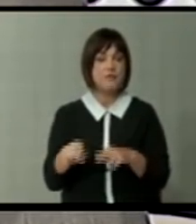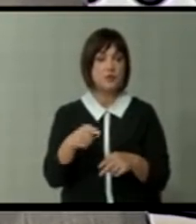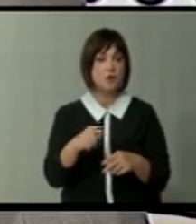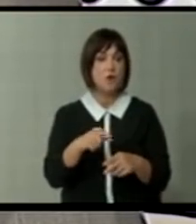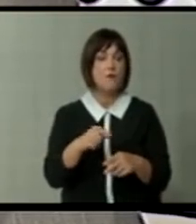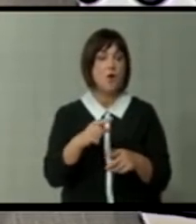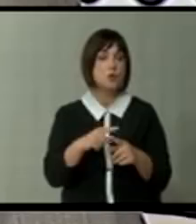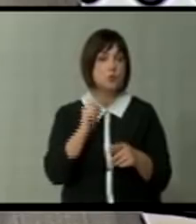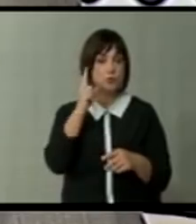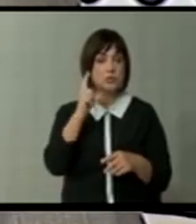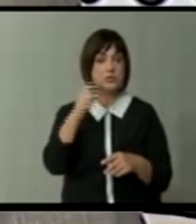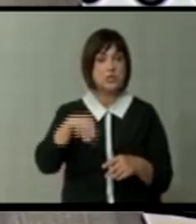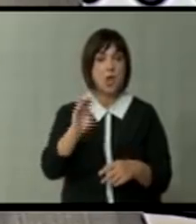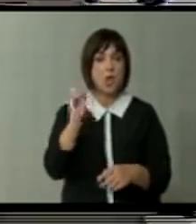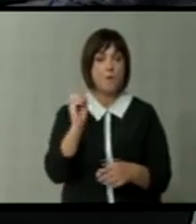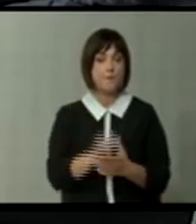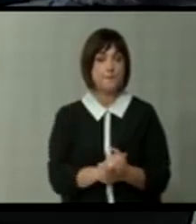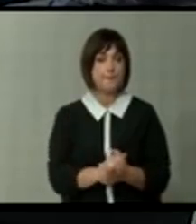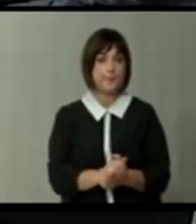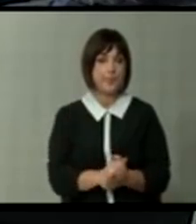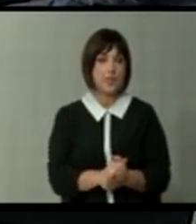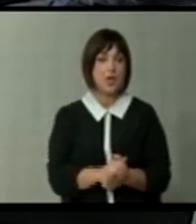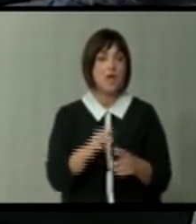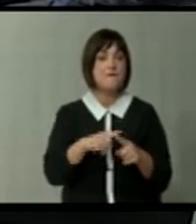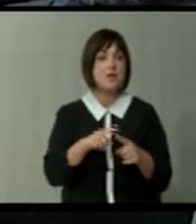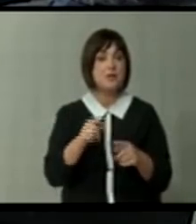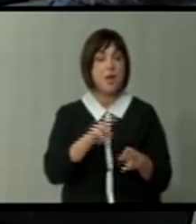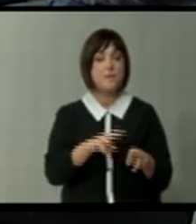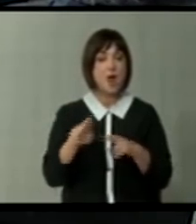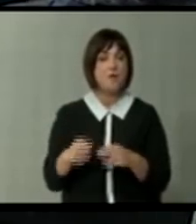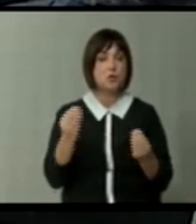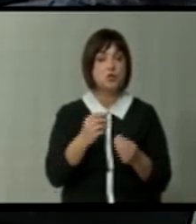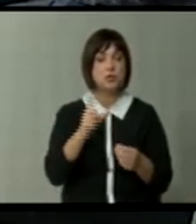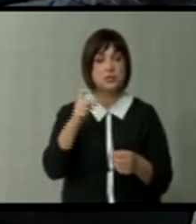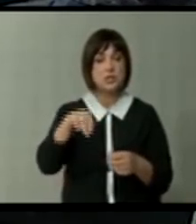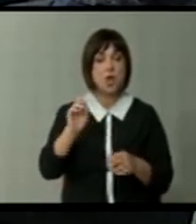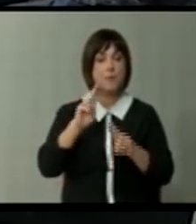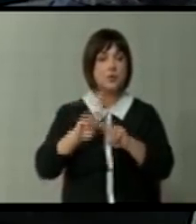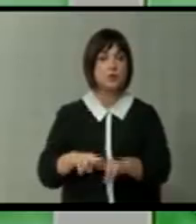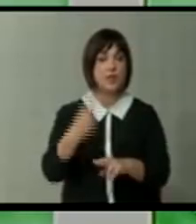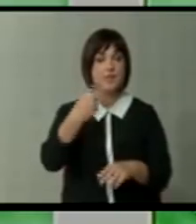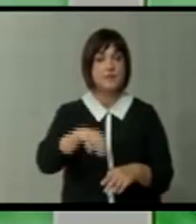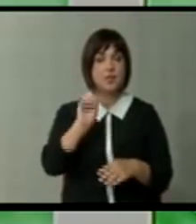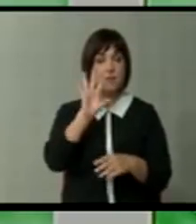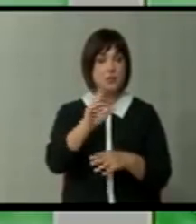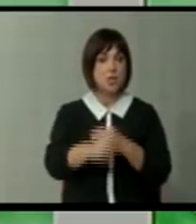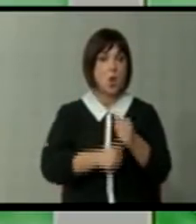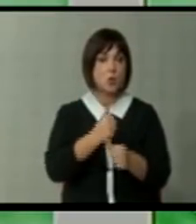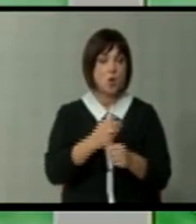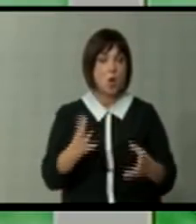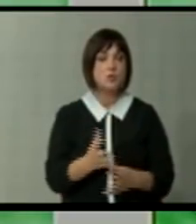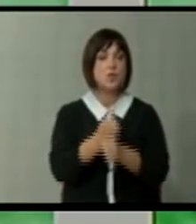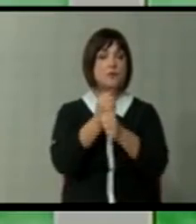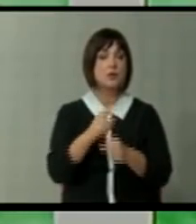ЕВНСЕО, Дуевски? Изоста на правдата прво затоа што СЕО беше оставено во 2015 година кога се